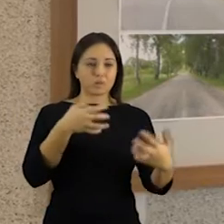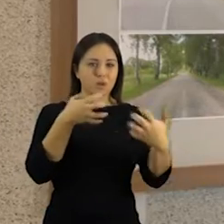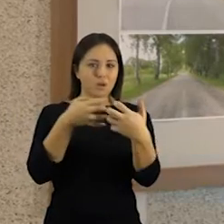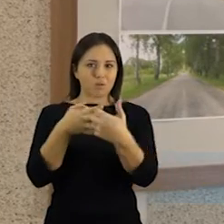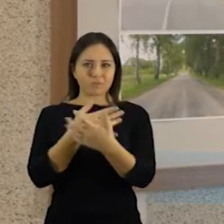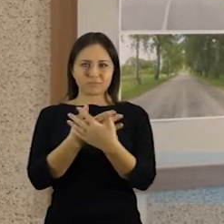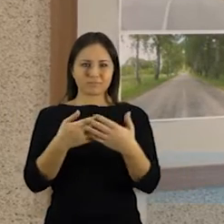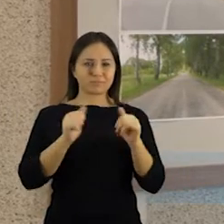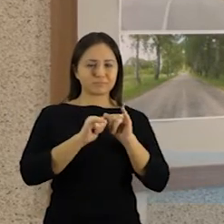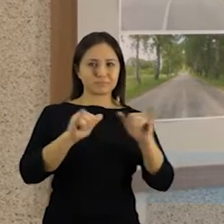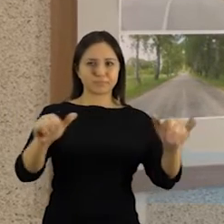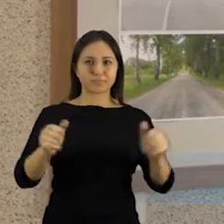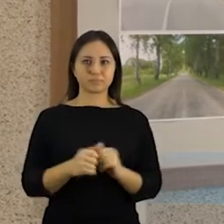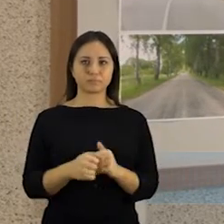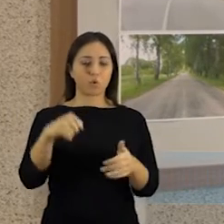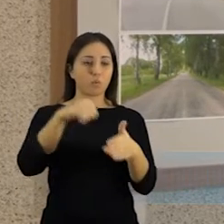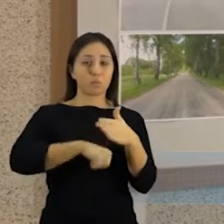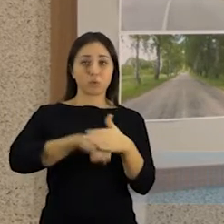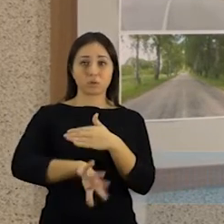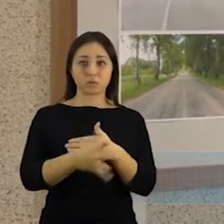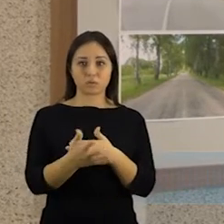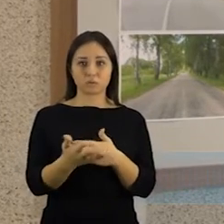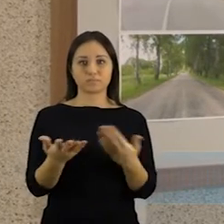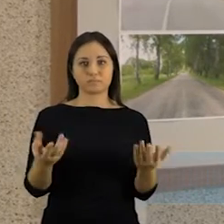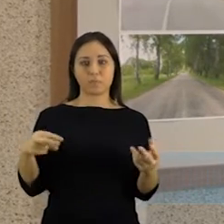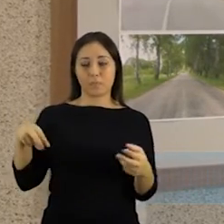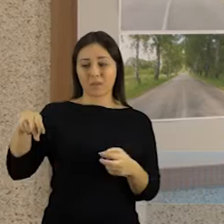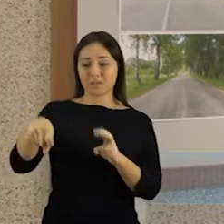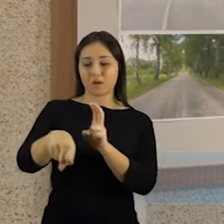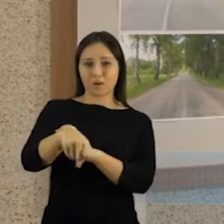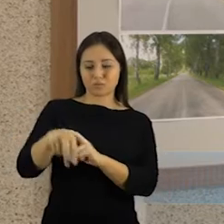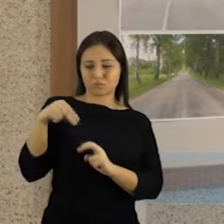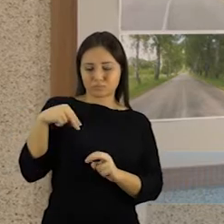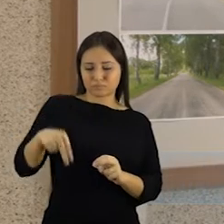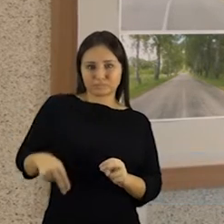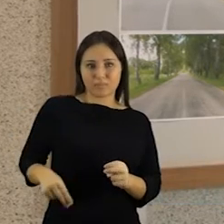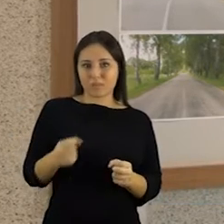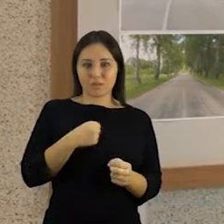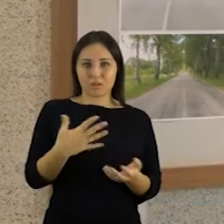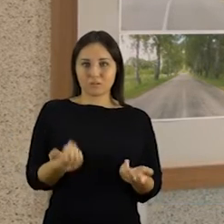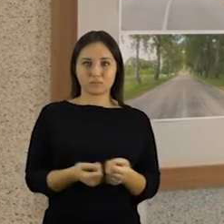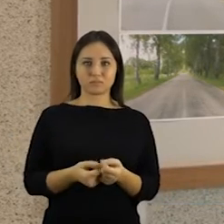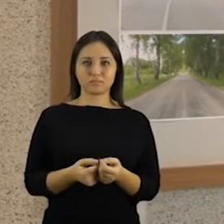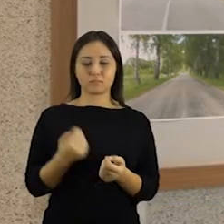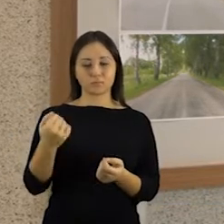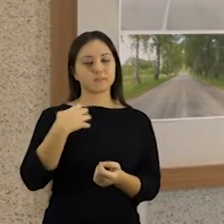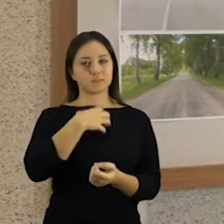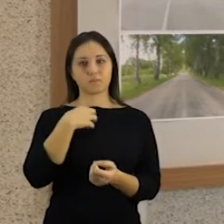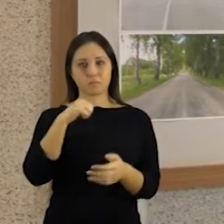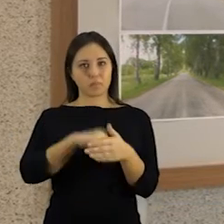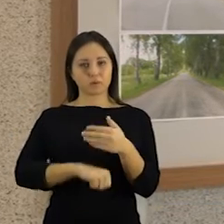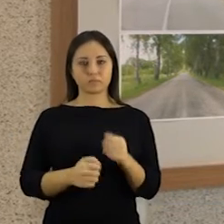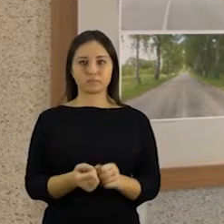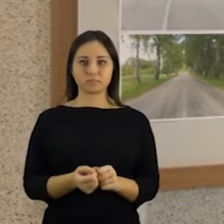padidėjimas eismo įvykių, kurie įvyko, pavyzdžiui, dėl to, kad pestiejai nedėvėt švaitų. Tai vienas iš tokių